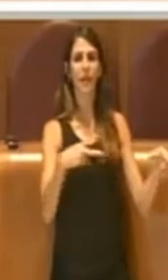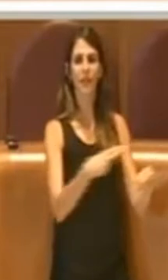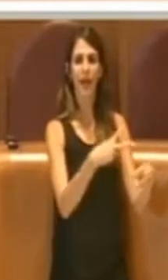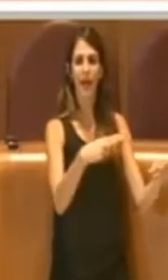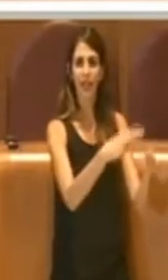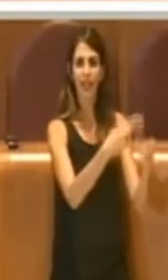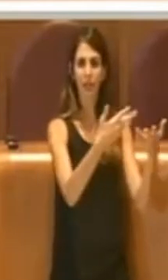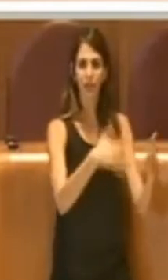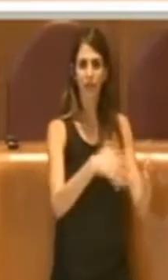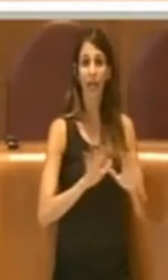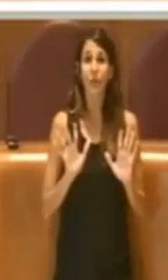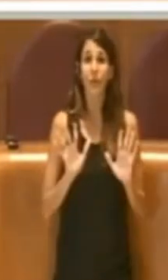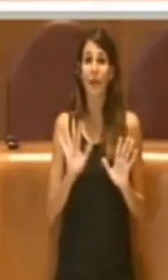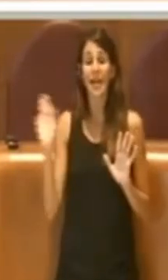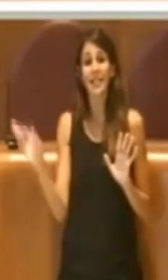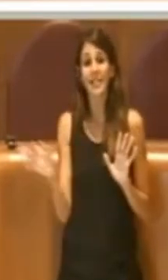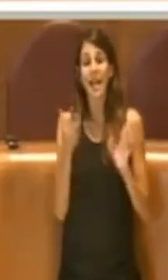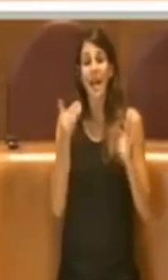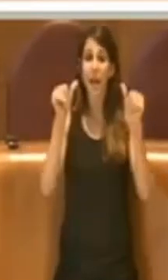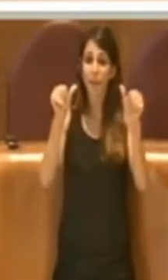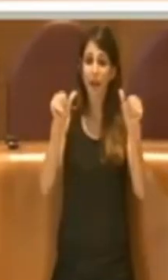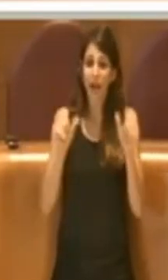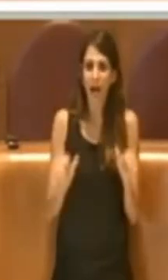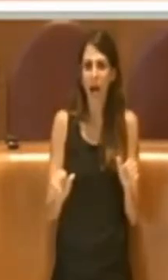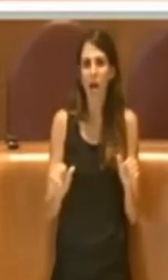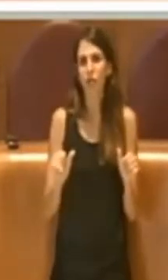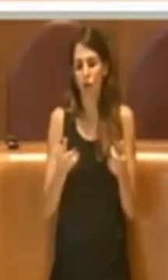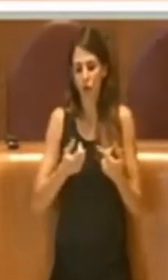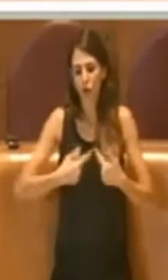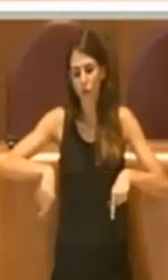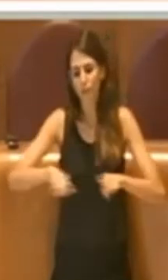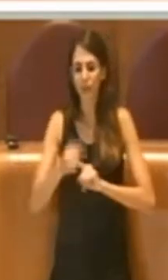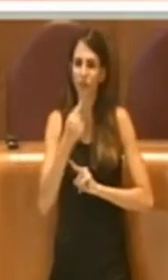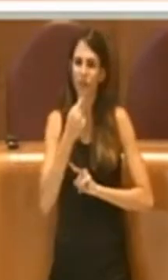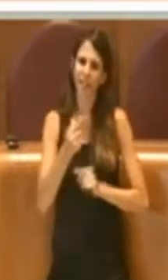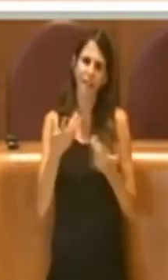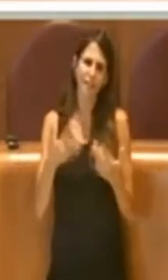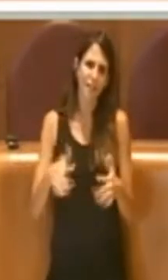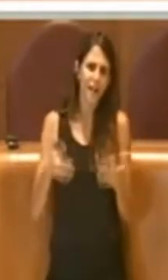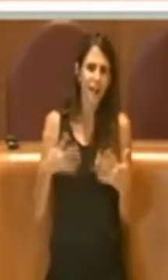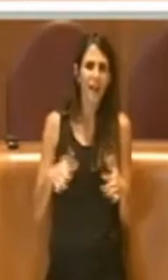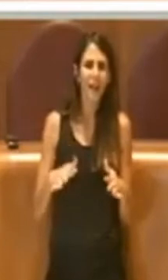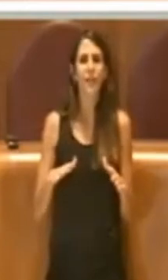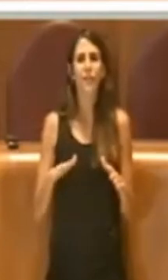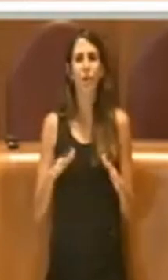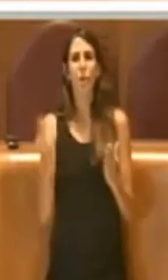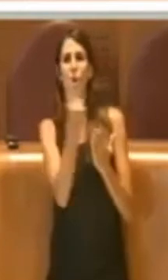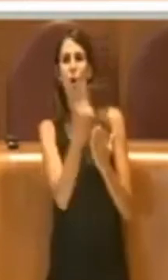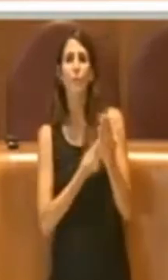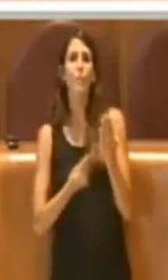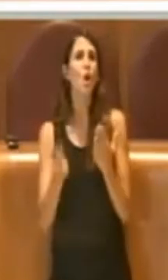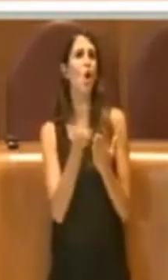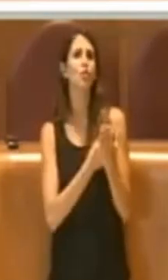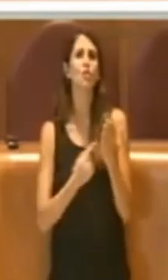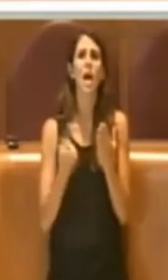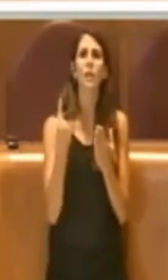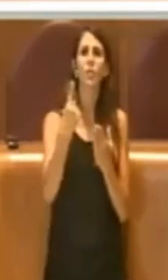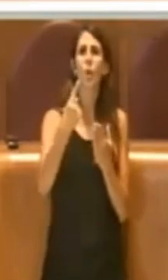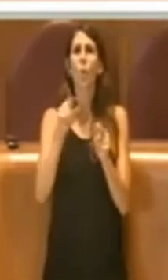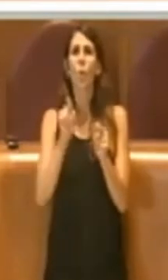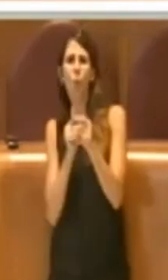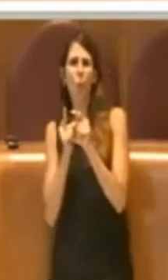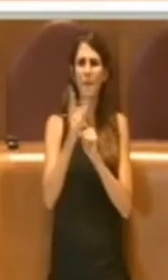se ci fosse questo bando, che come abbiamo già detto in Commissione più e più volte non è il progetto di un missile per andare